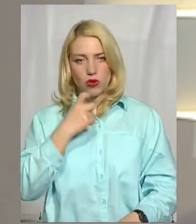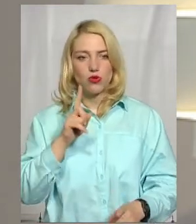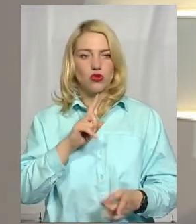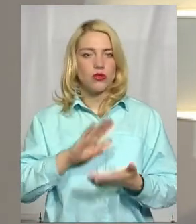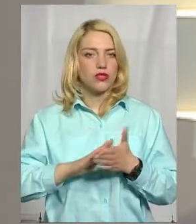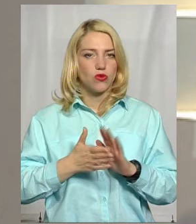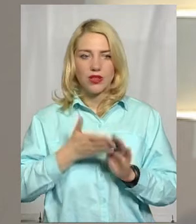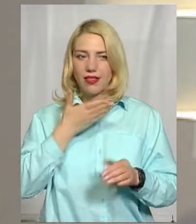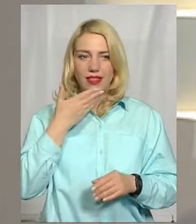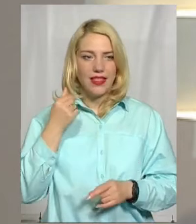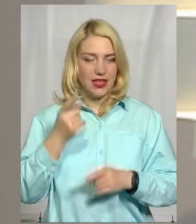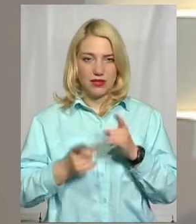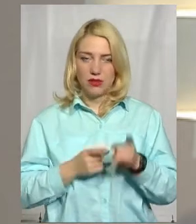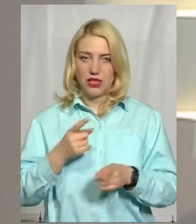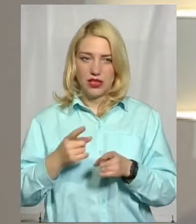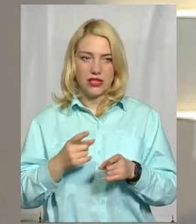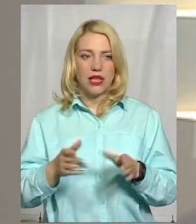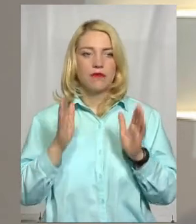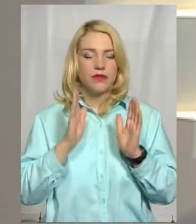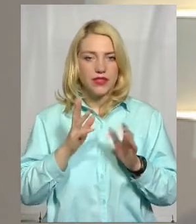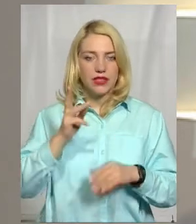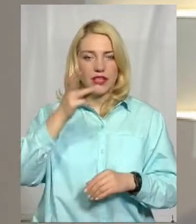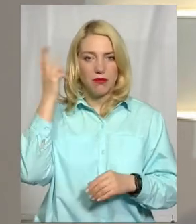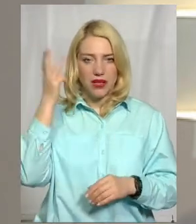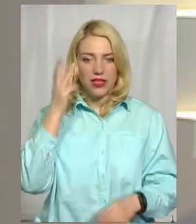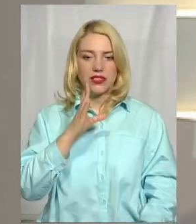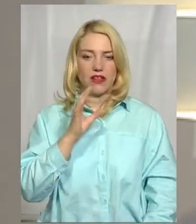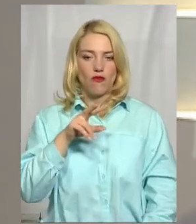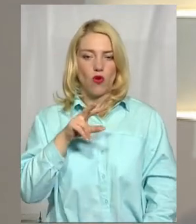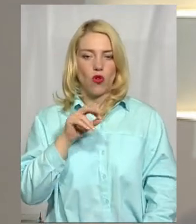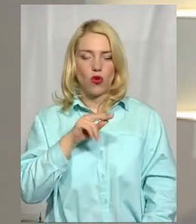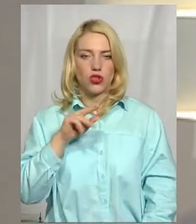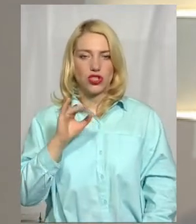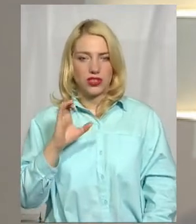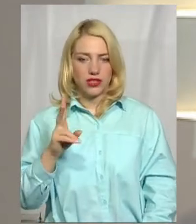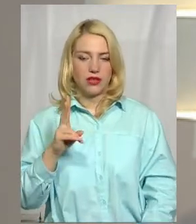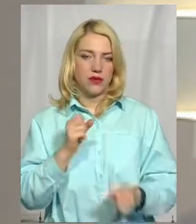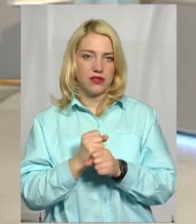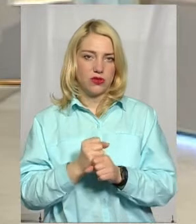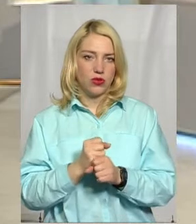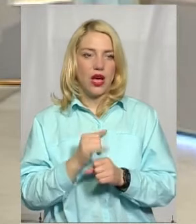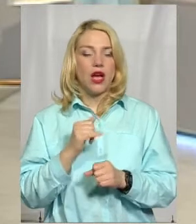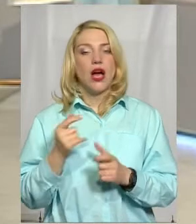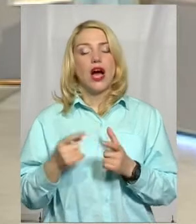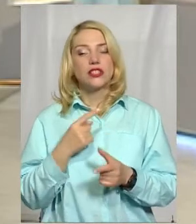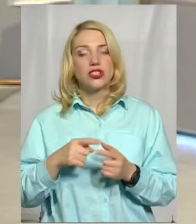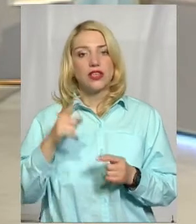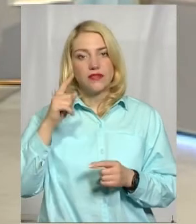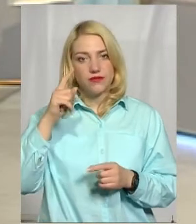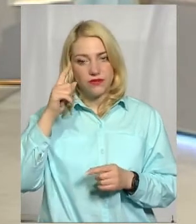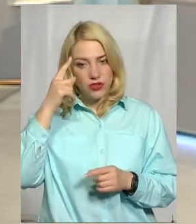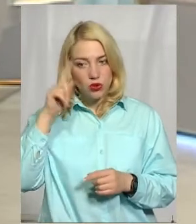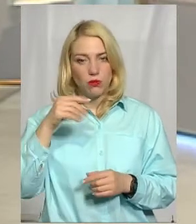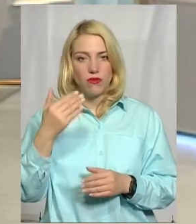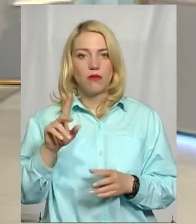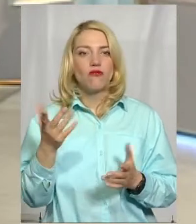змінилась. Тобто тільки Хмельницький-Волочиськ зараз курсує. Чи відомо вам, у чому складність у цього залізничного